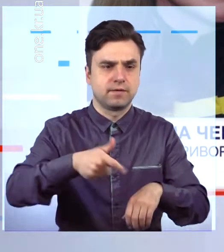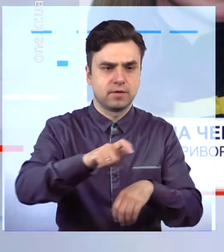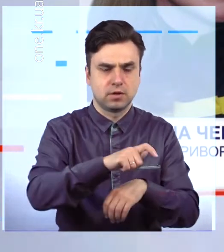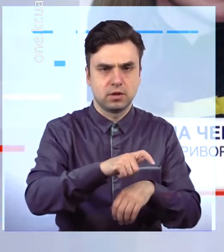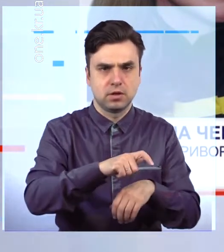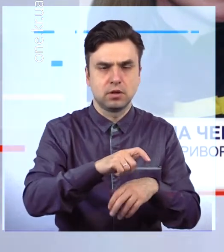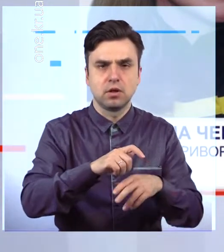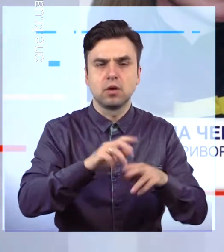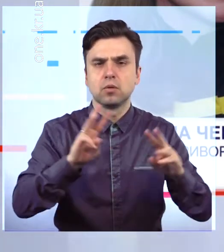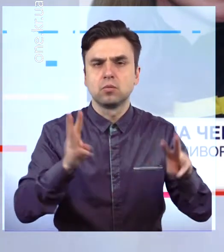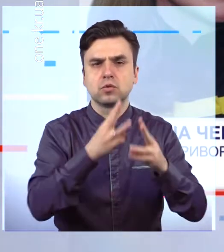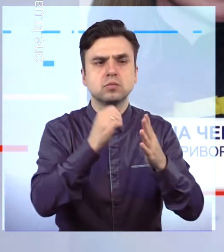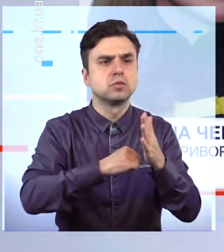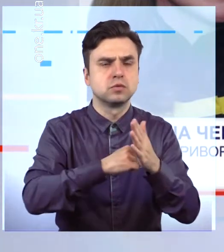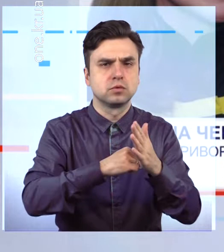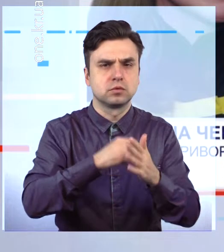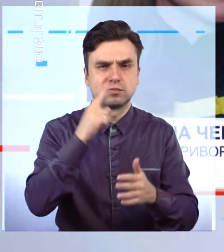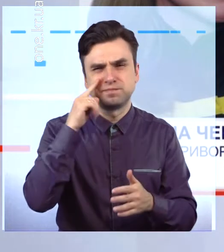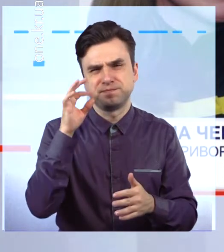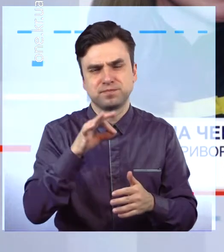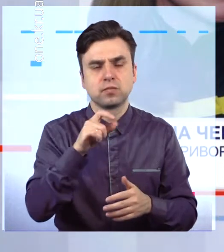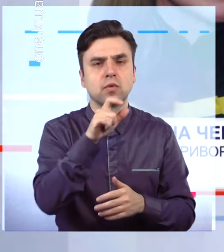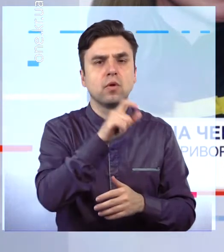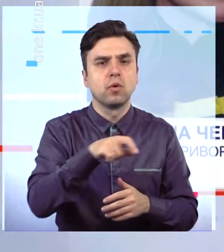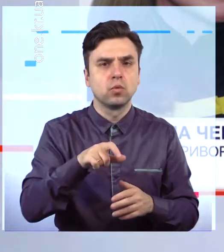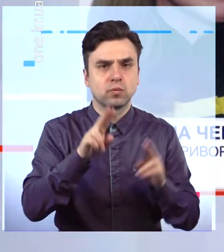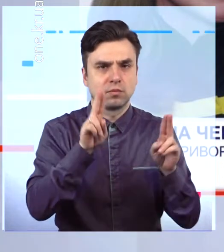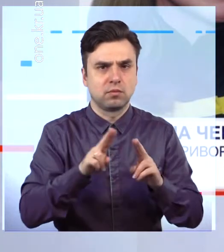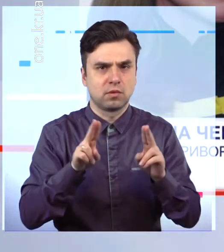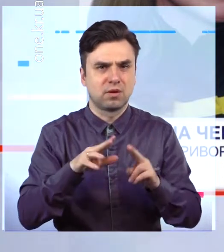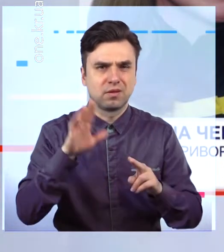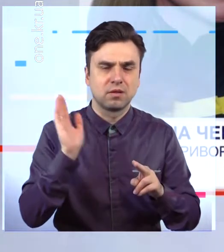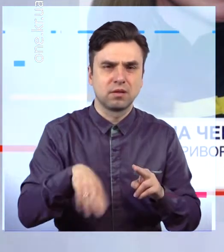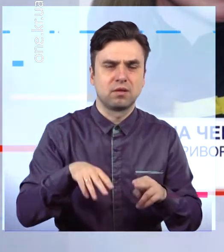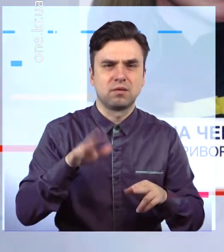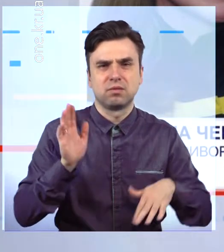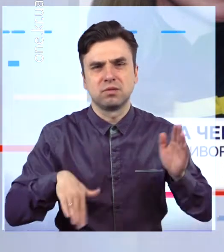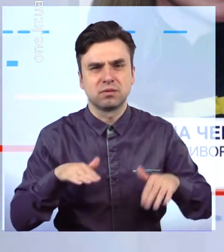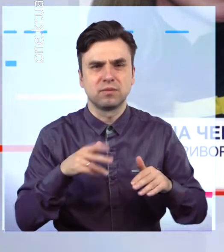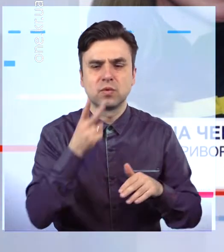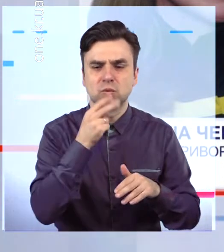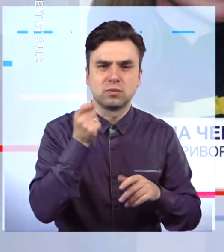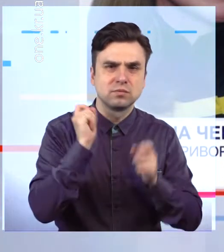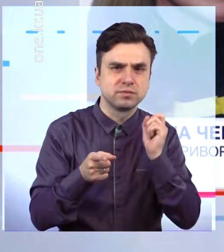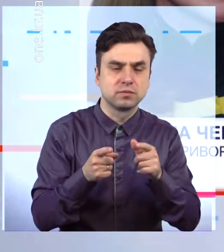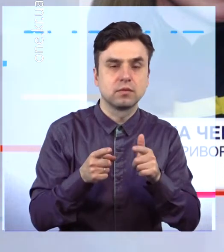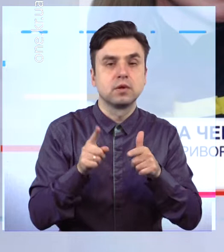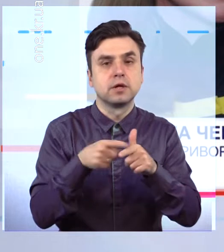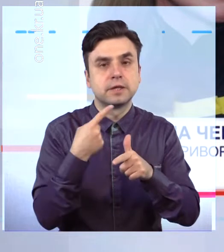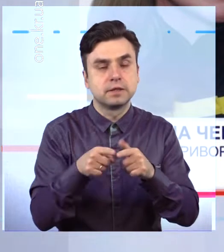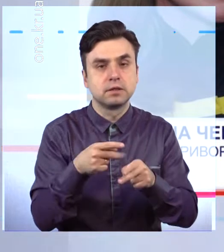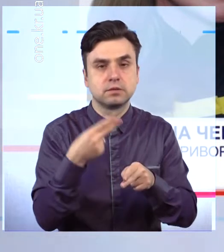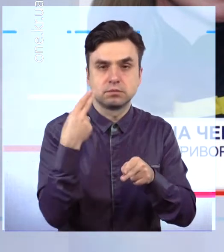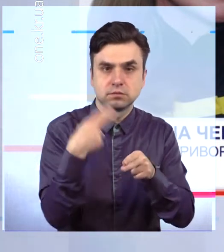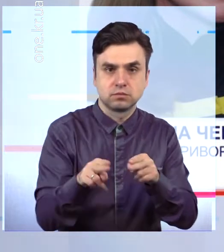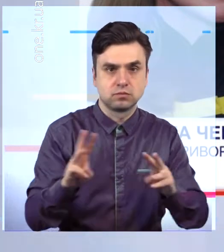подібних загорянь стають недотримання людьми правил пожежної безпеки, наприклад, кинутий недополок або навмисний підпал.